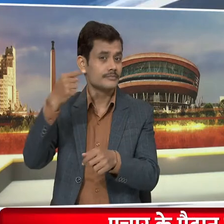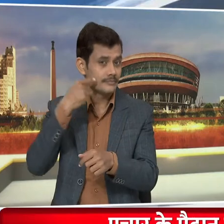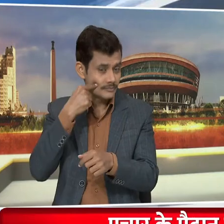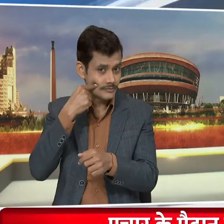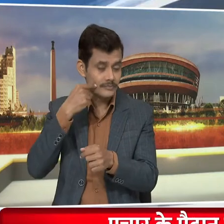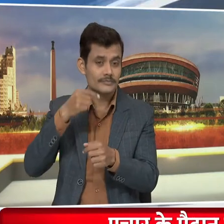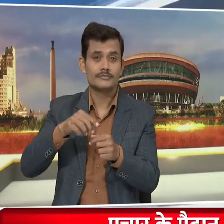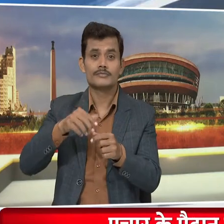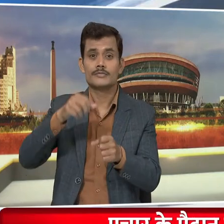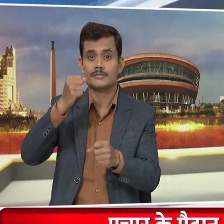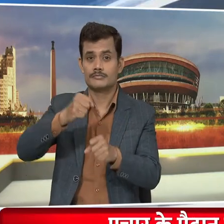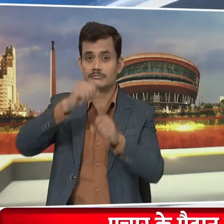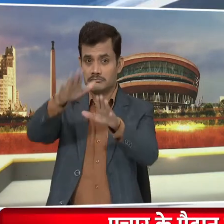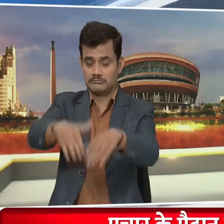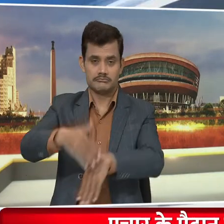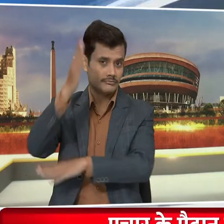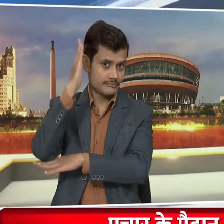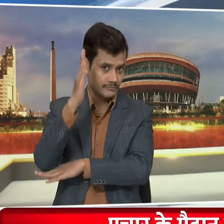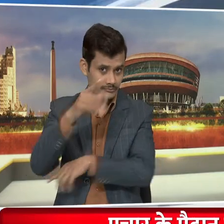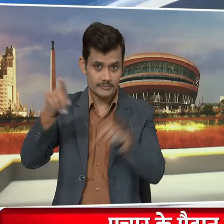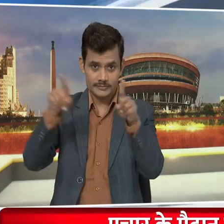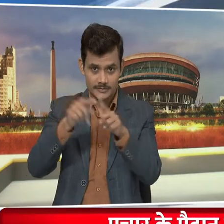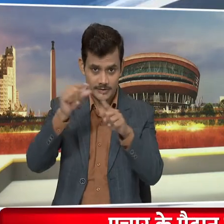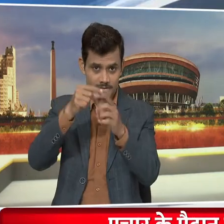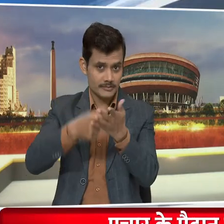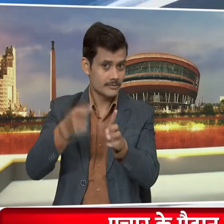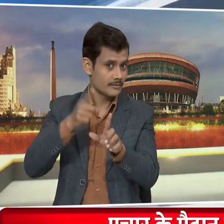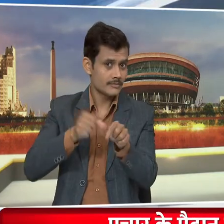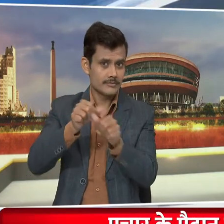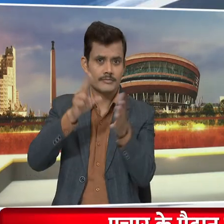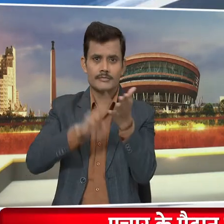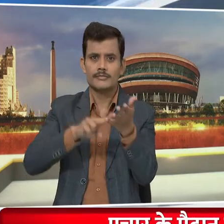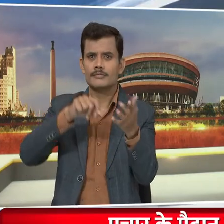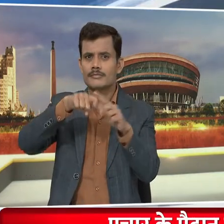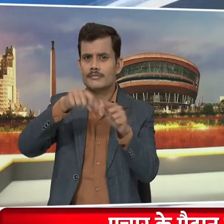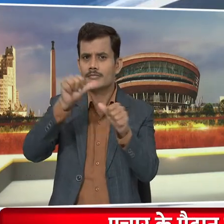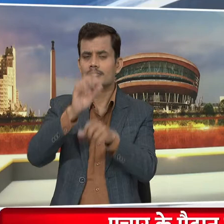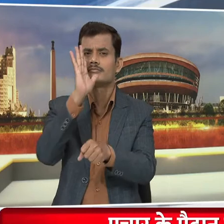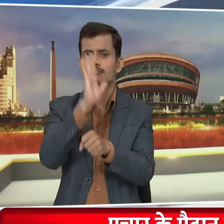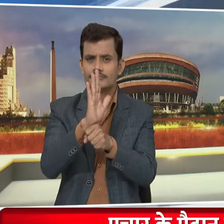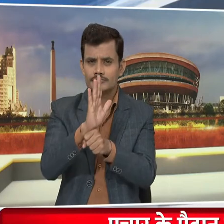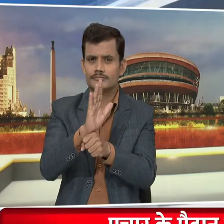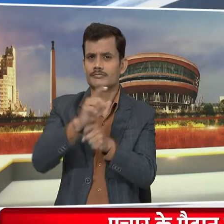प्रियंका गांधी भी इधार और इंदोर में सम्हा लेंगी कॉंग्रेस की कमान